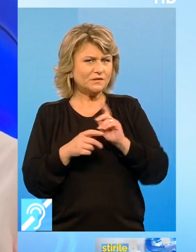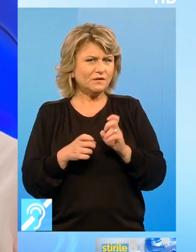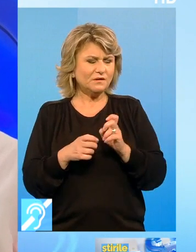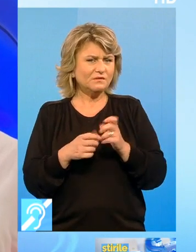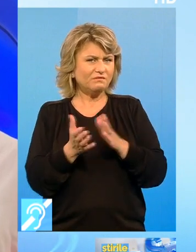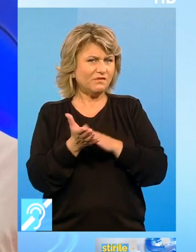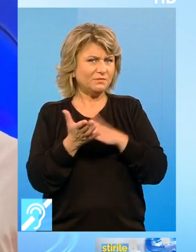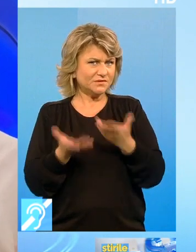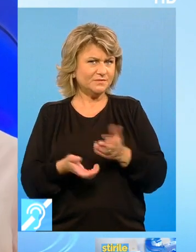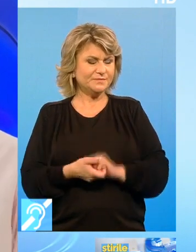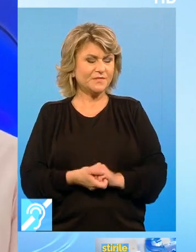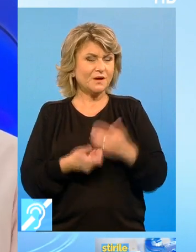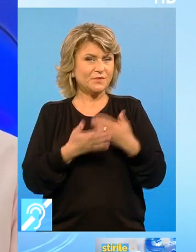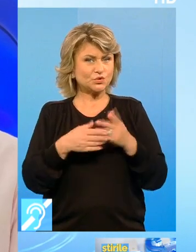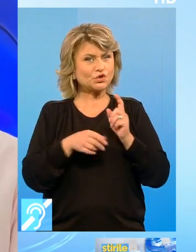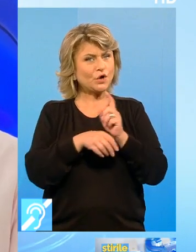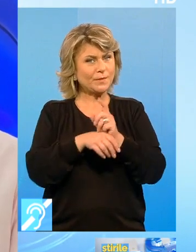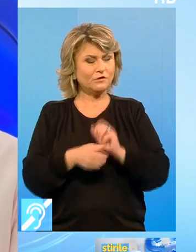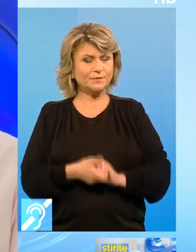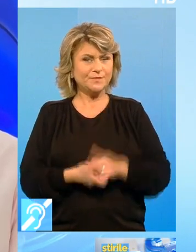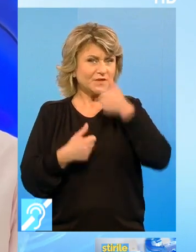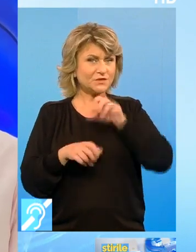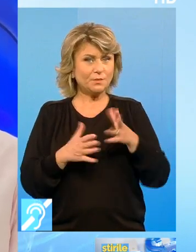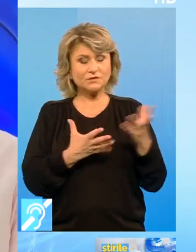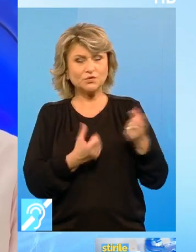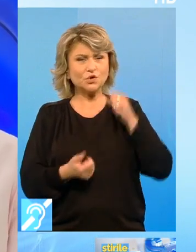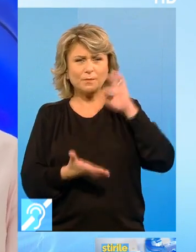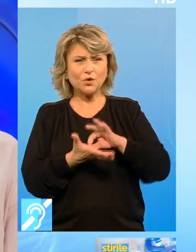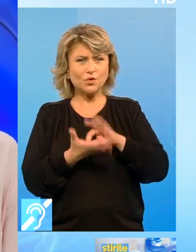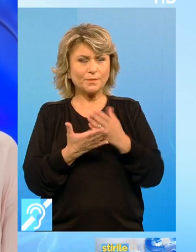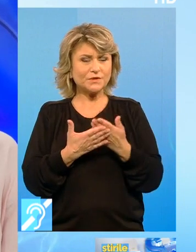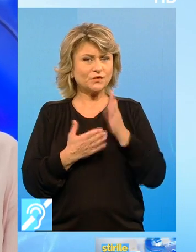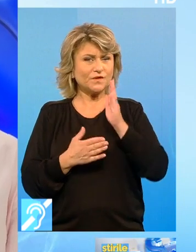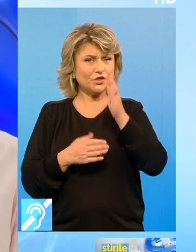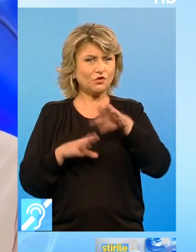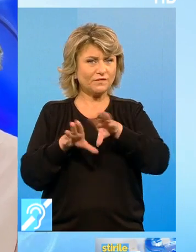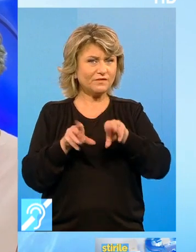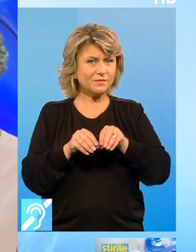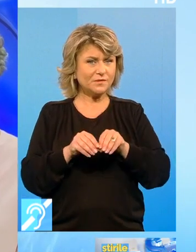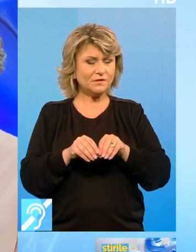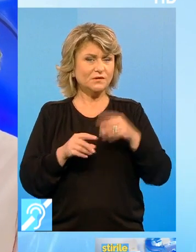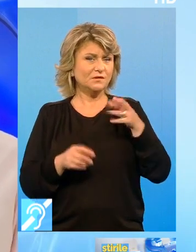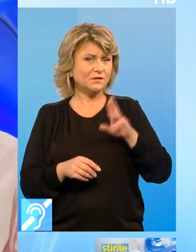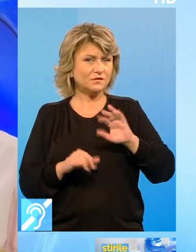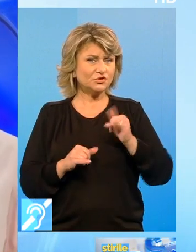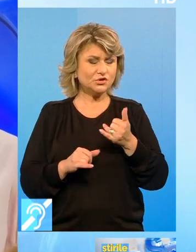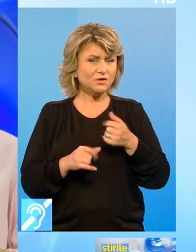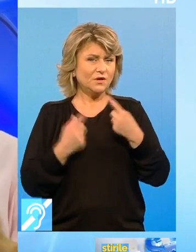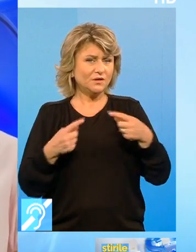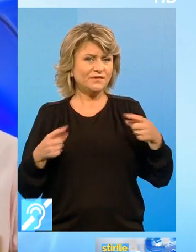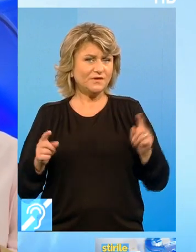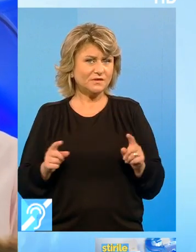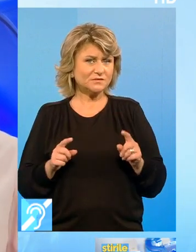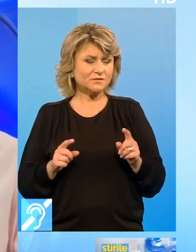acte pentru scorpioni Ziua poate aduce preocupări Pentru viitorul familiei Dar și diverse